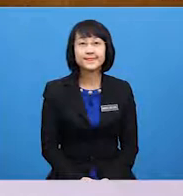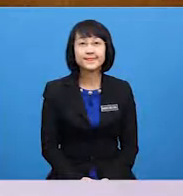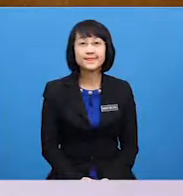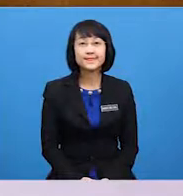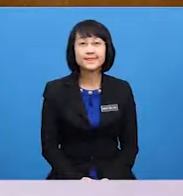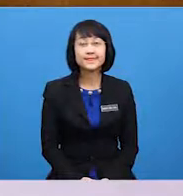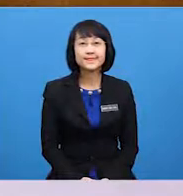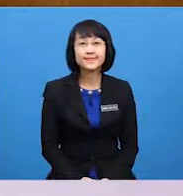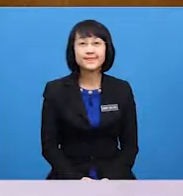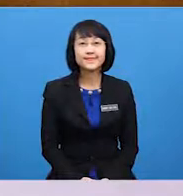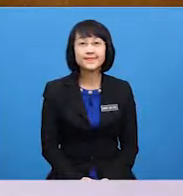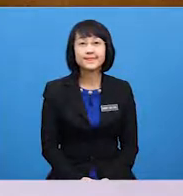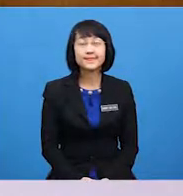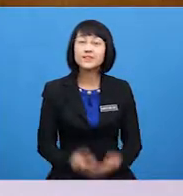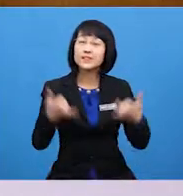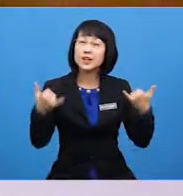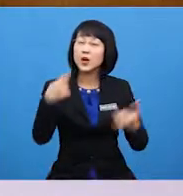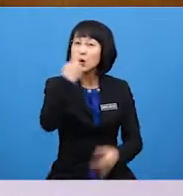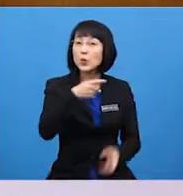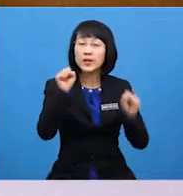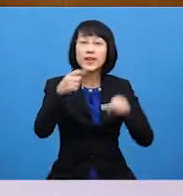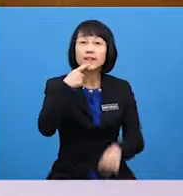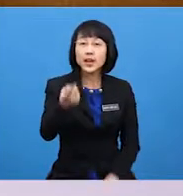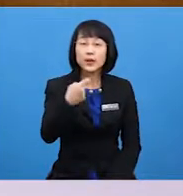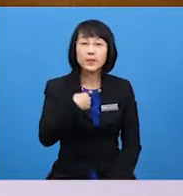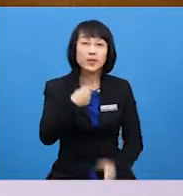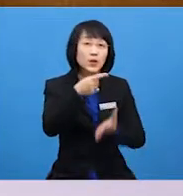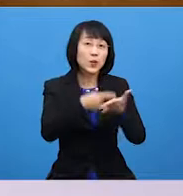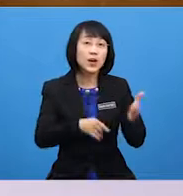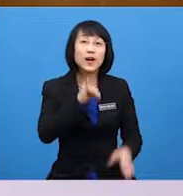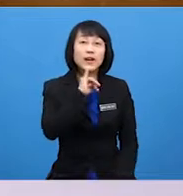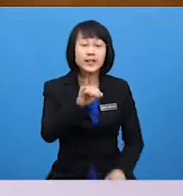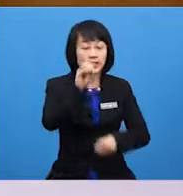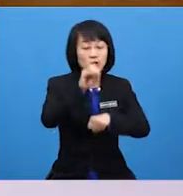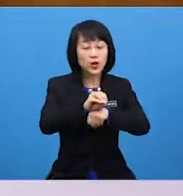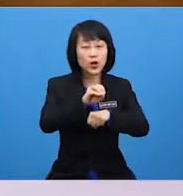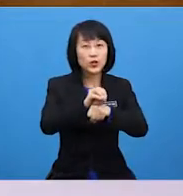Now, who can tell me what is occupation?